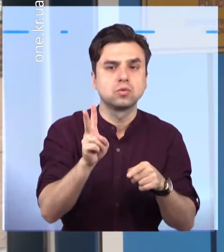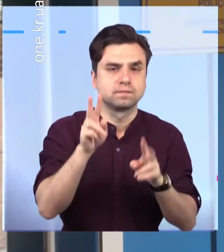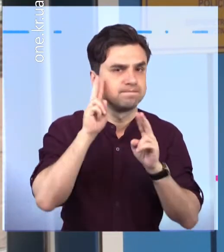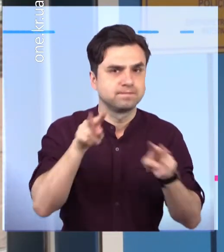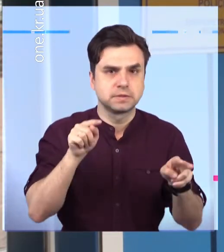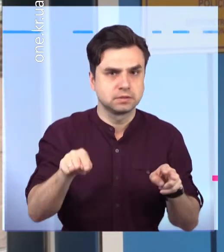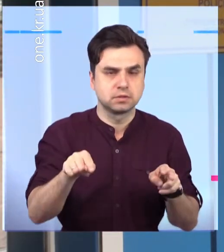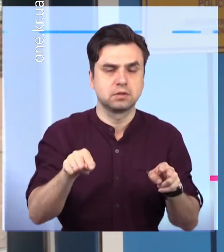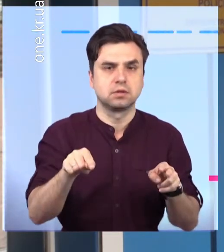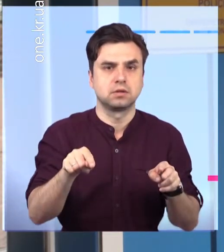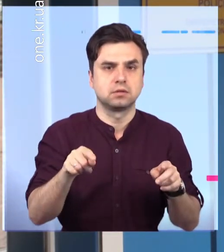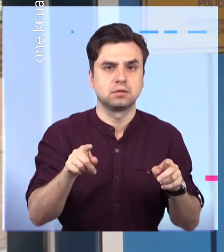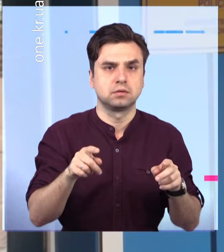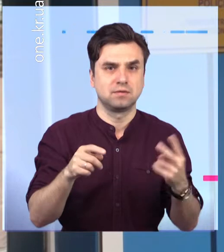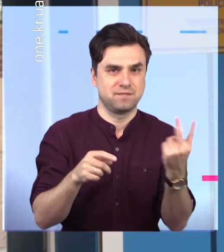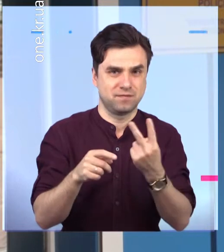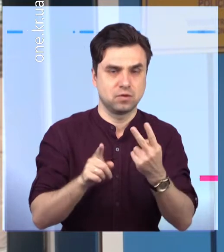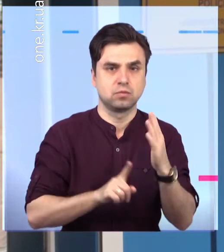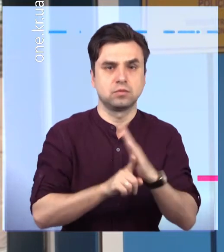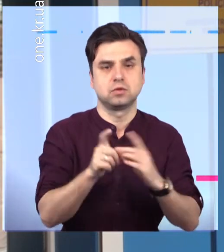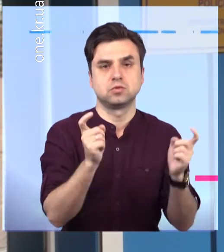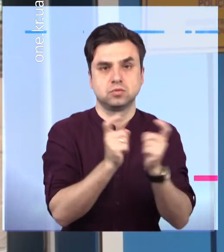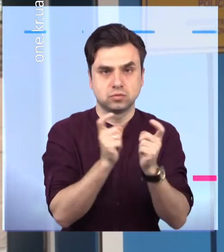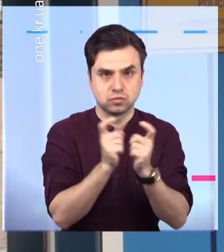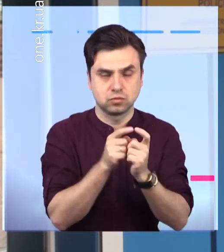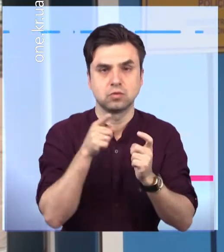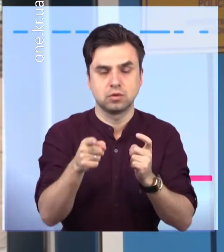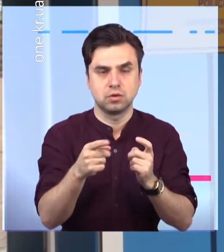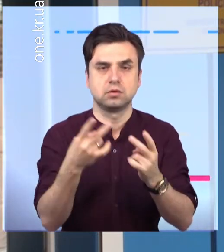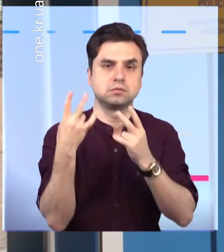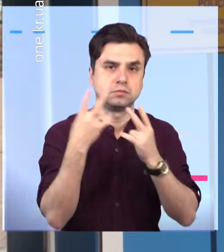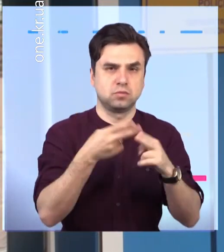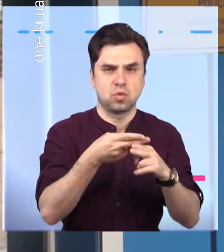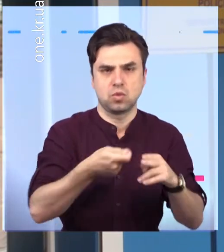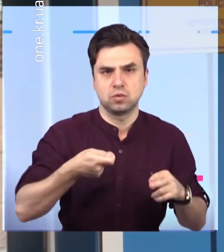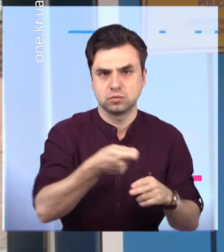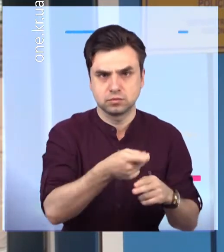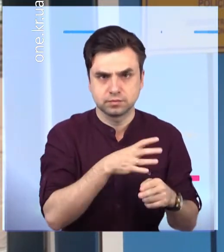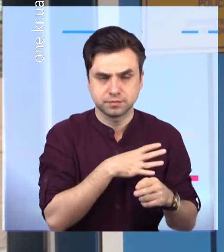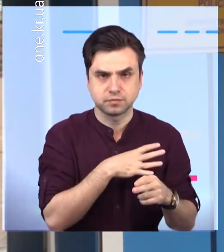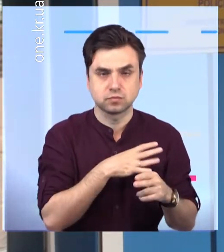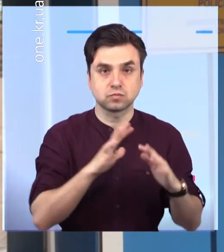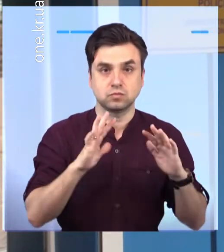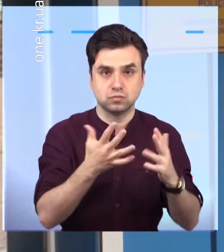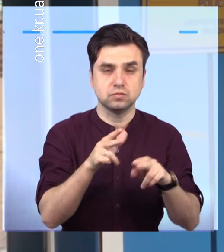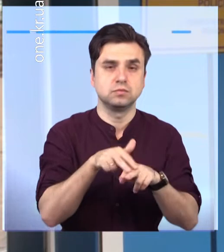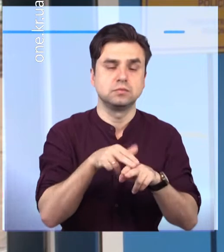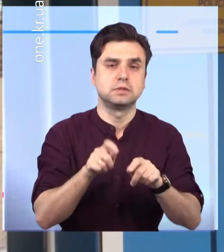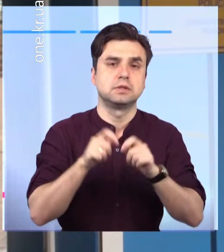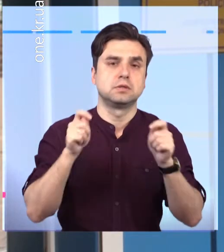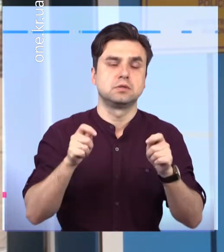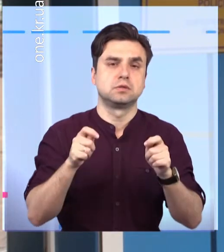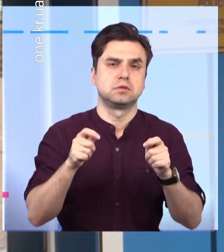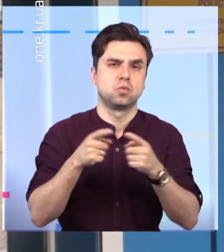особою, яка спричинила йому вказані цілесні ушкодження. На теперішній час даний